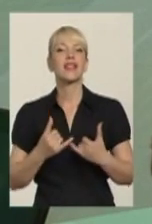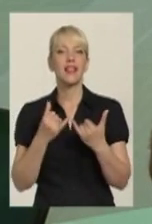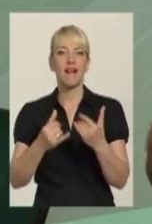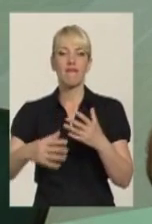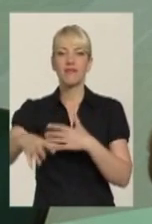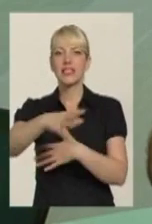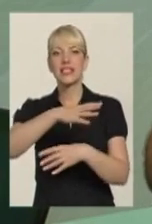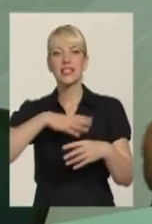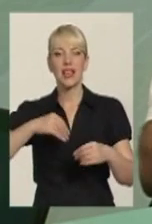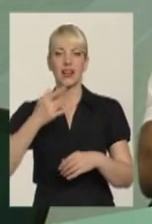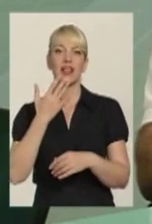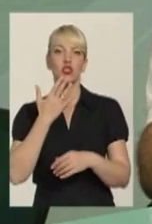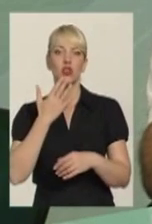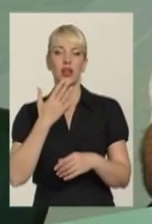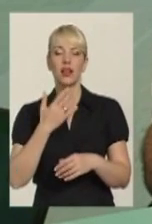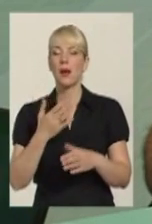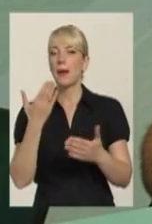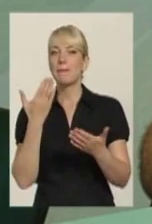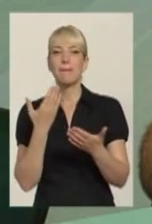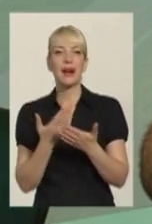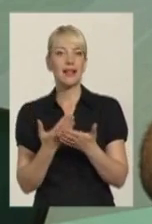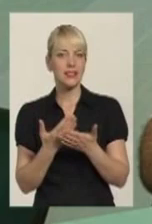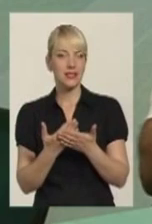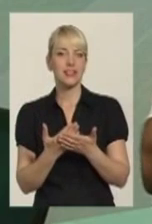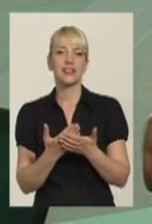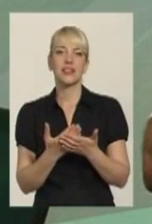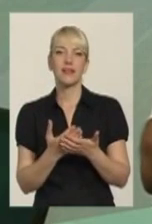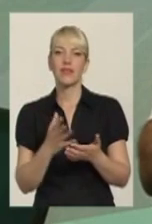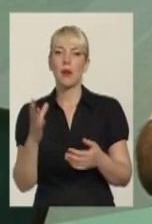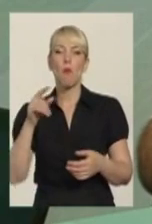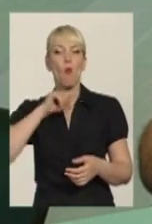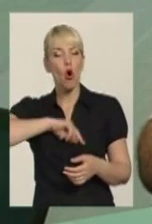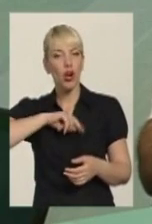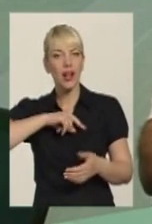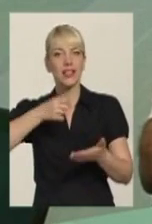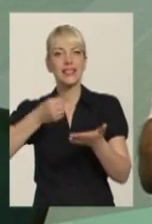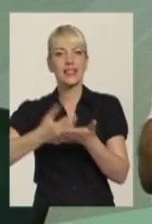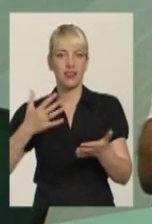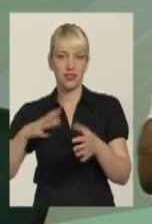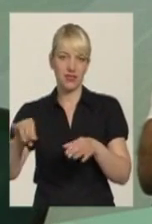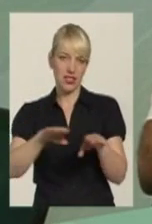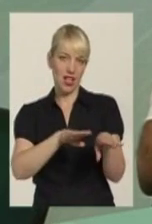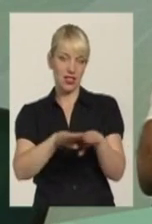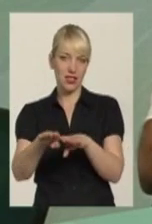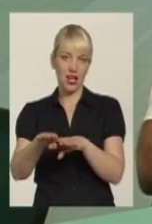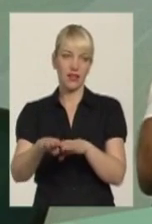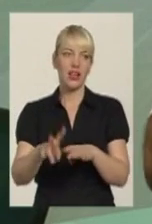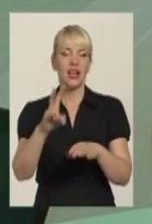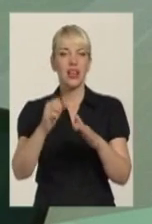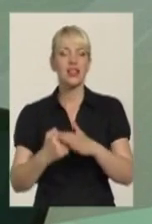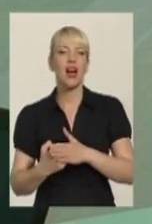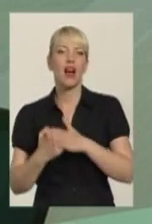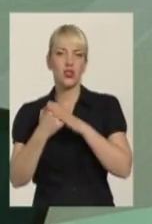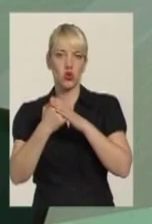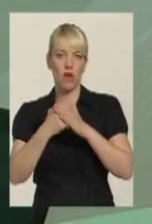практично одинакові моральні цінності. На основі моральні цінності надо виспитувати молодіжі.